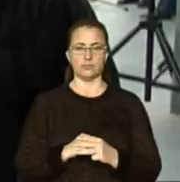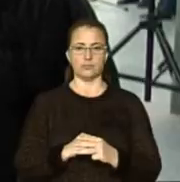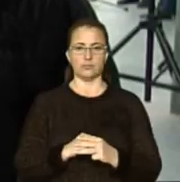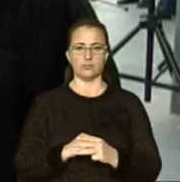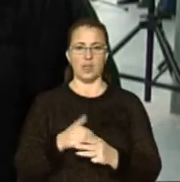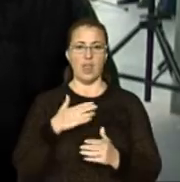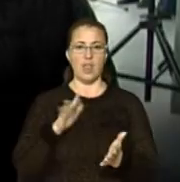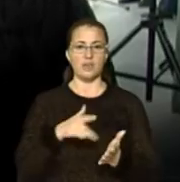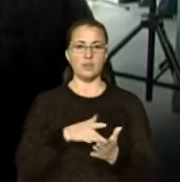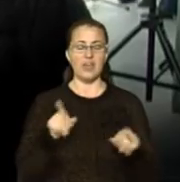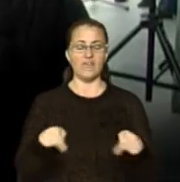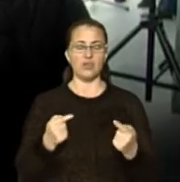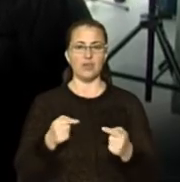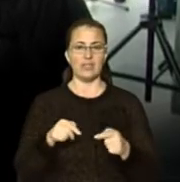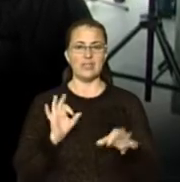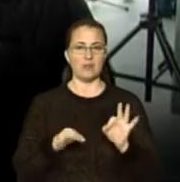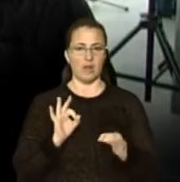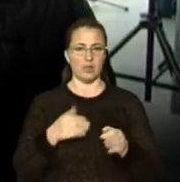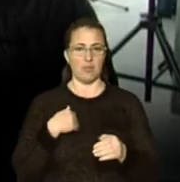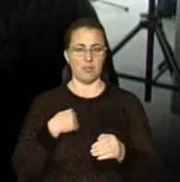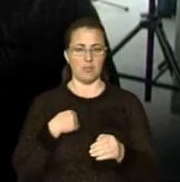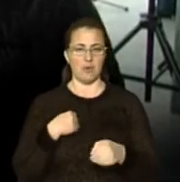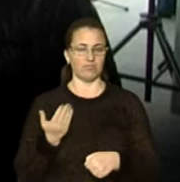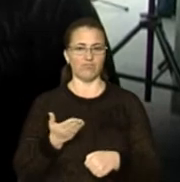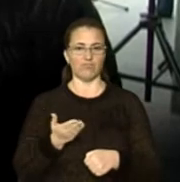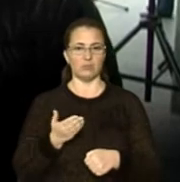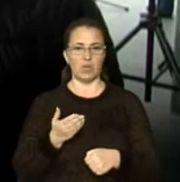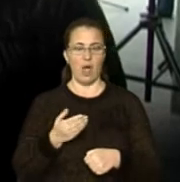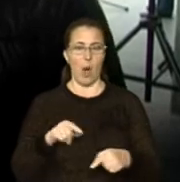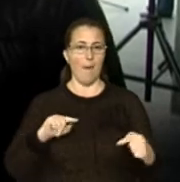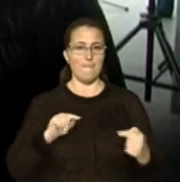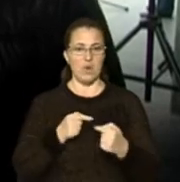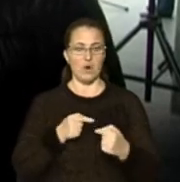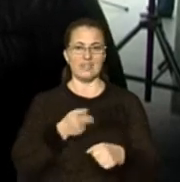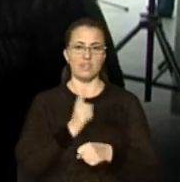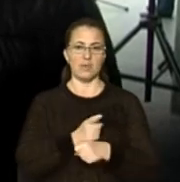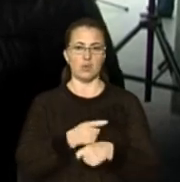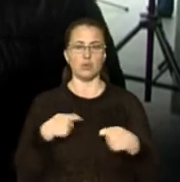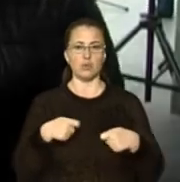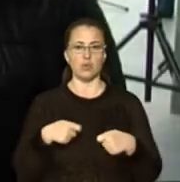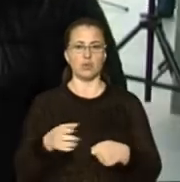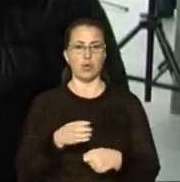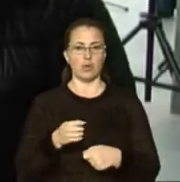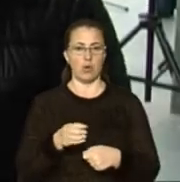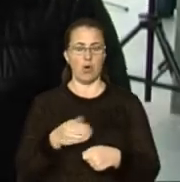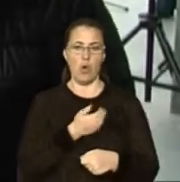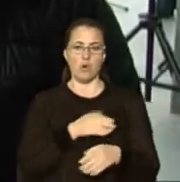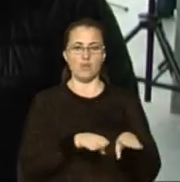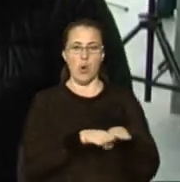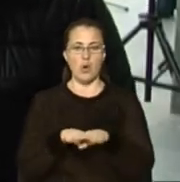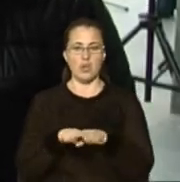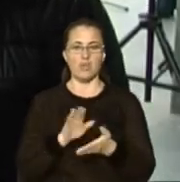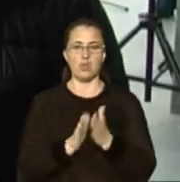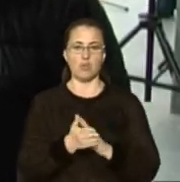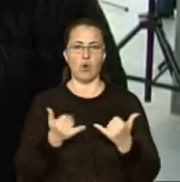Наша мета – відновлення справедливості. Ми не виступаємо за продажу алкоголю, як твердить міська рада. Ми виступаємо за рівні умови для всіх підприємців, для